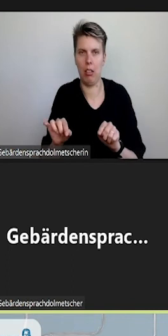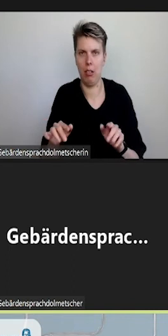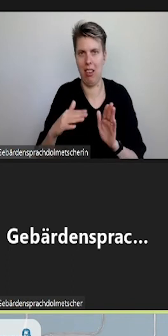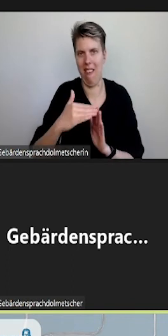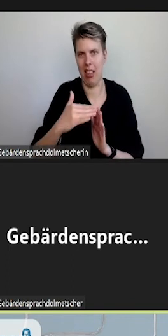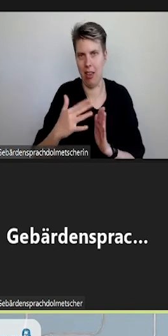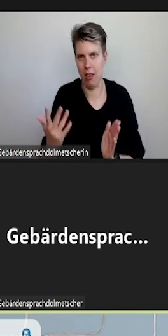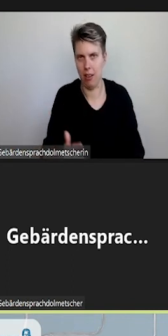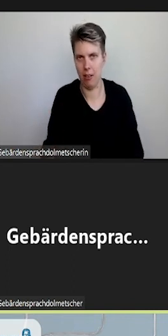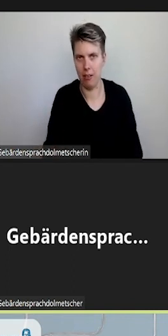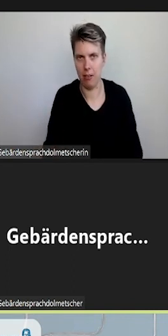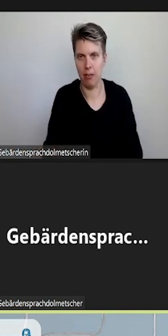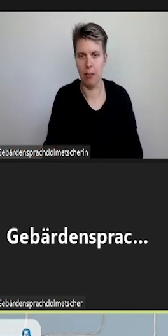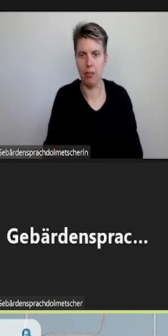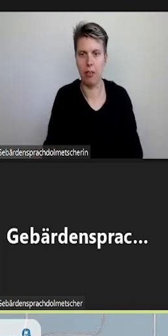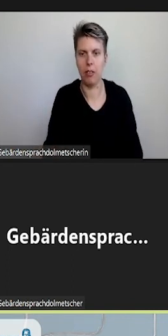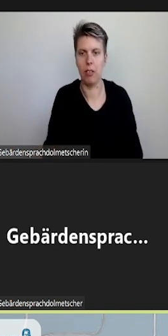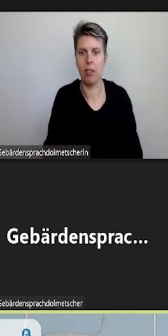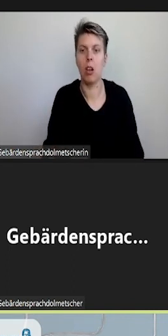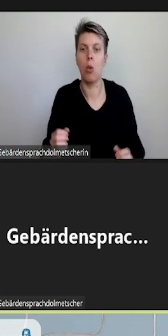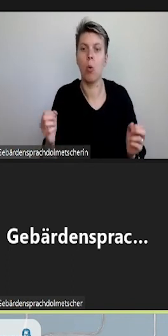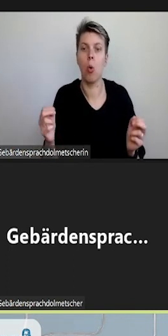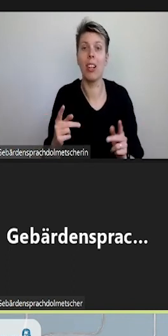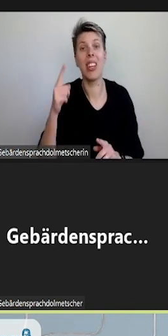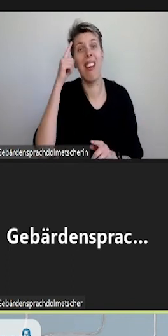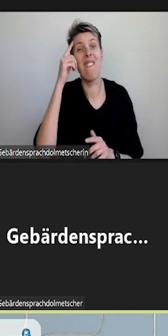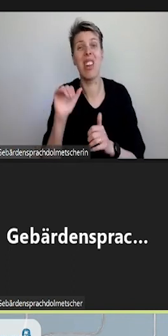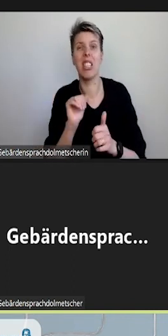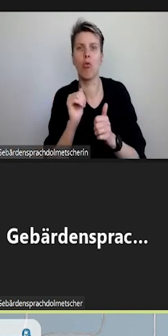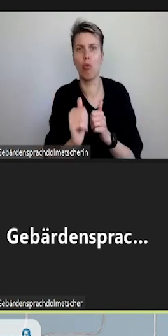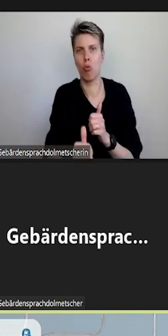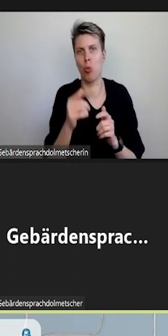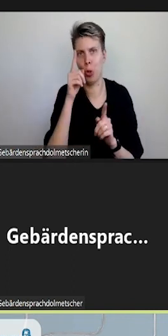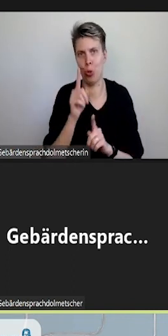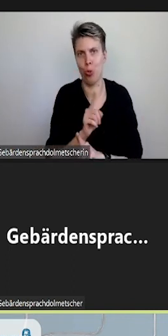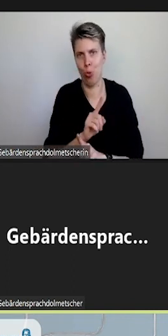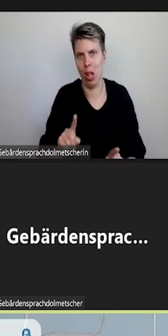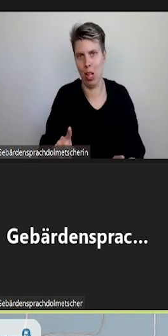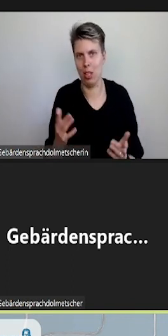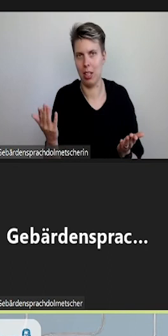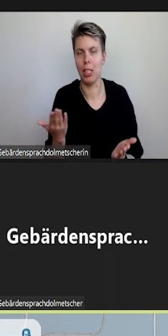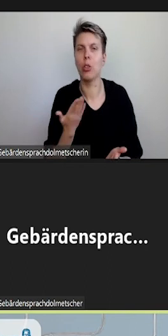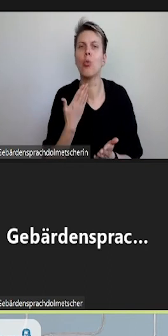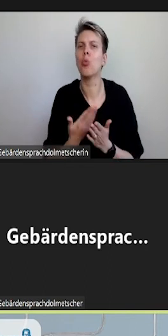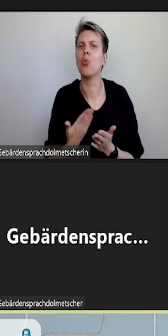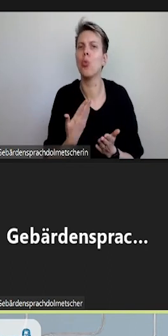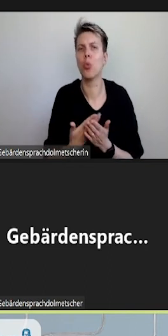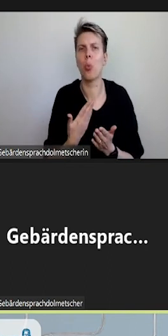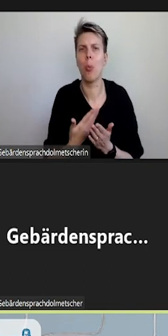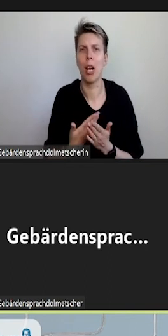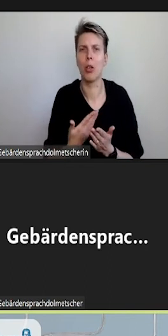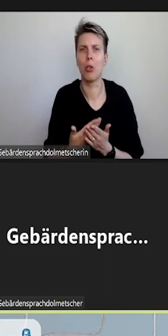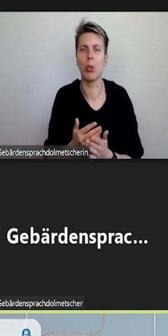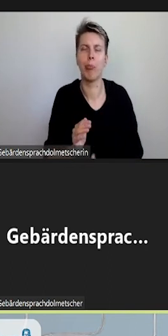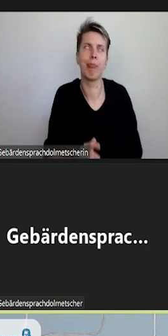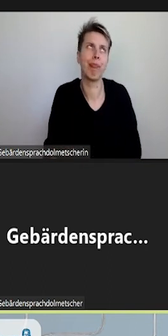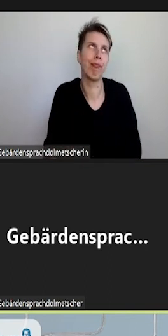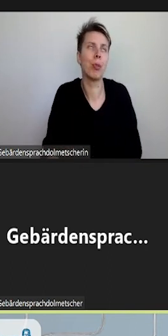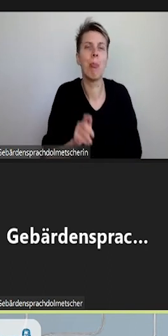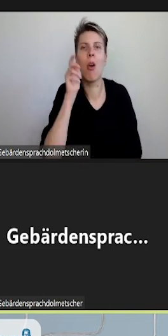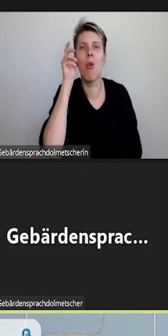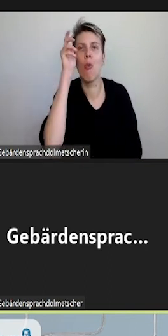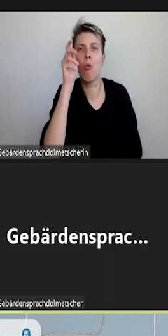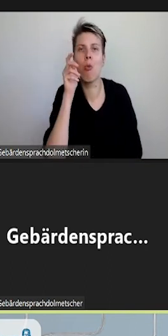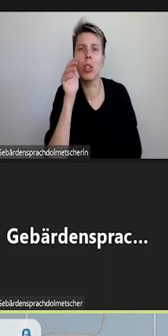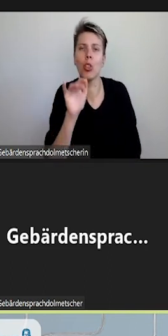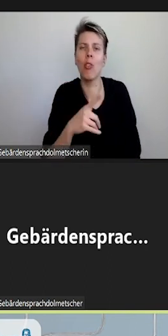denselben Kenntnisstand und keinen Wissensvorsprung verschaffen. Als Beispiel hier, wenn Sie sich vorstellen, dass Sie einen